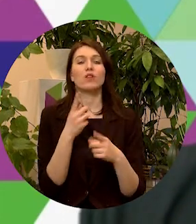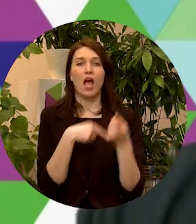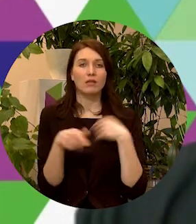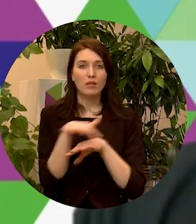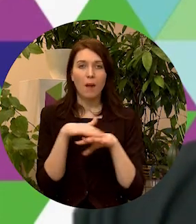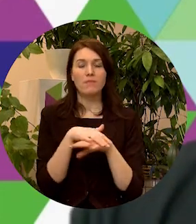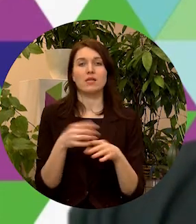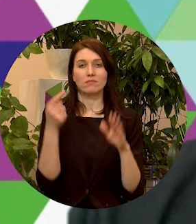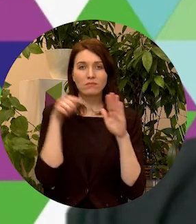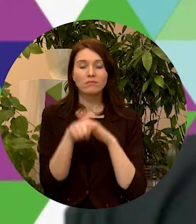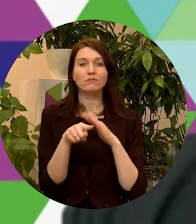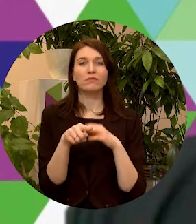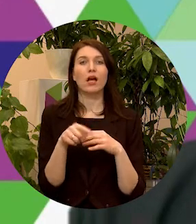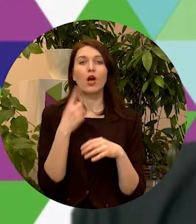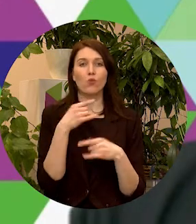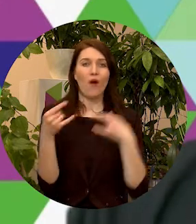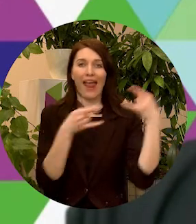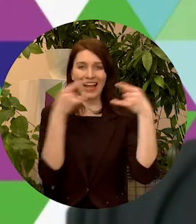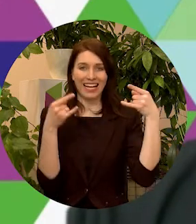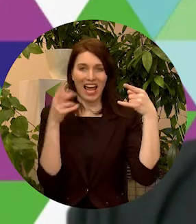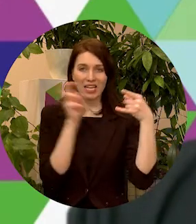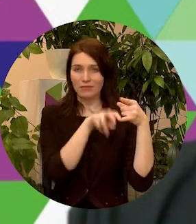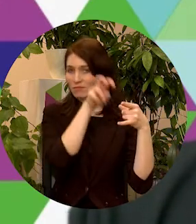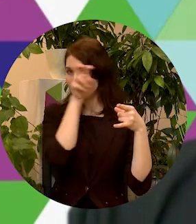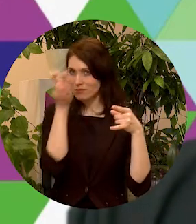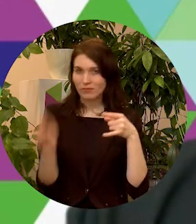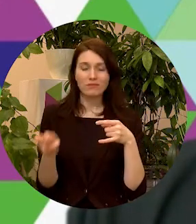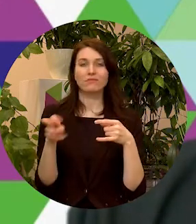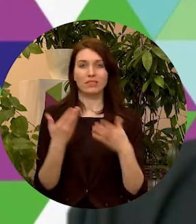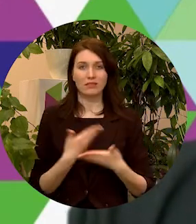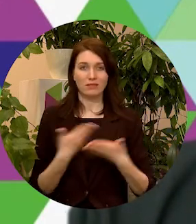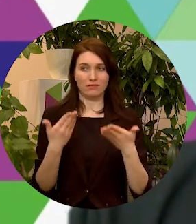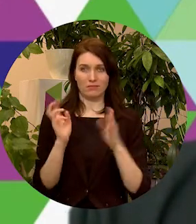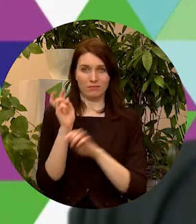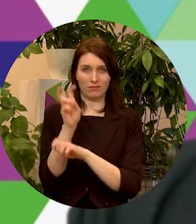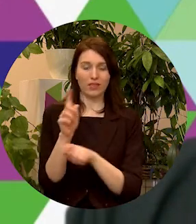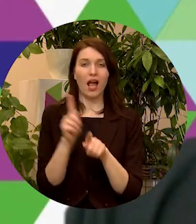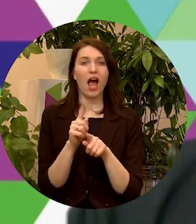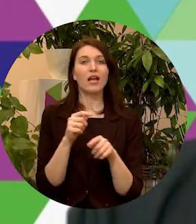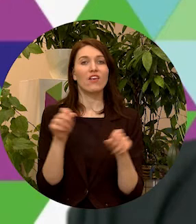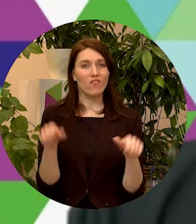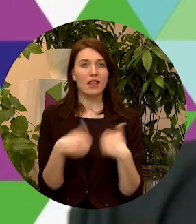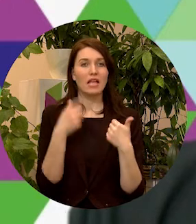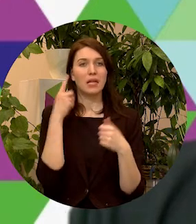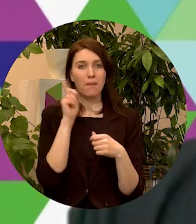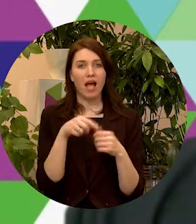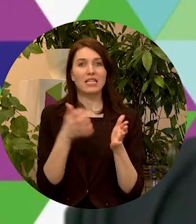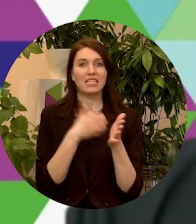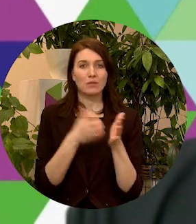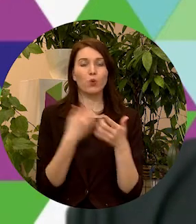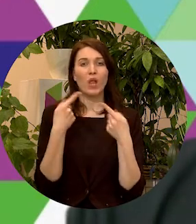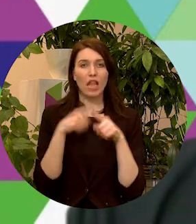izkāpt no ekrāniem un reizē arī prast izmantot tehnoloģijas, lai turpinātu